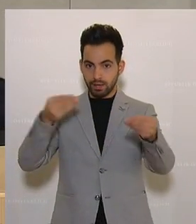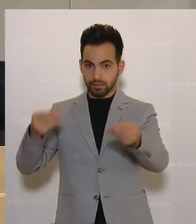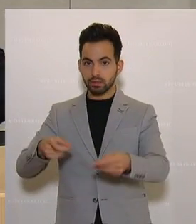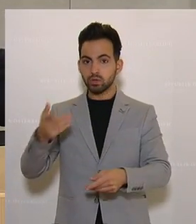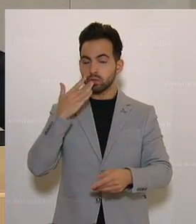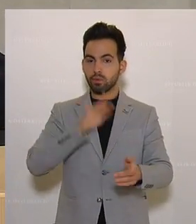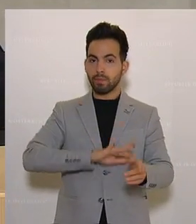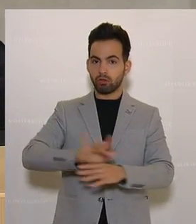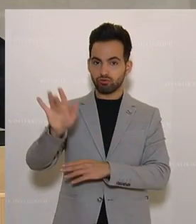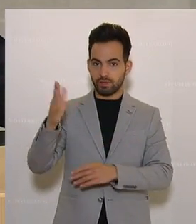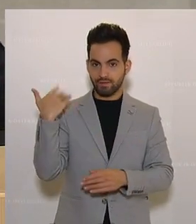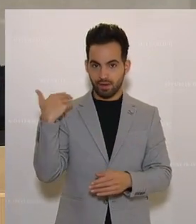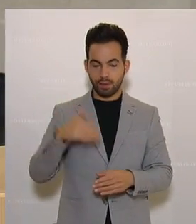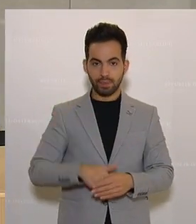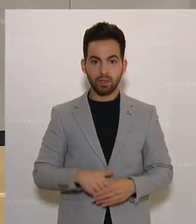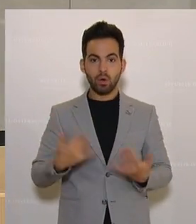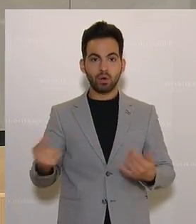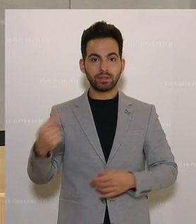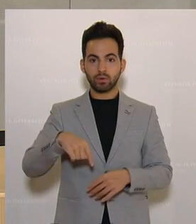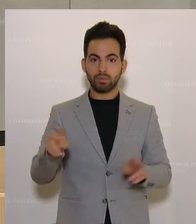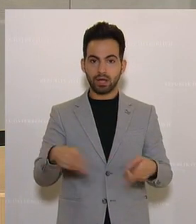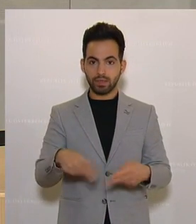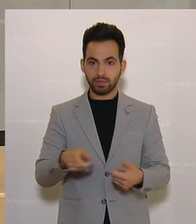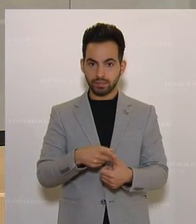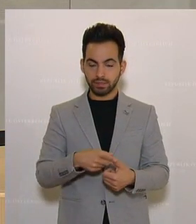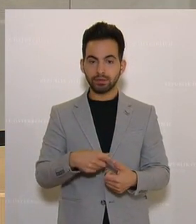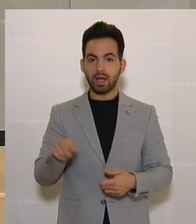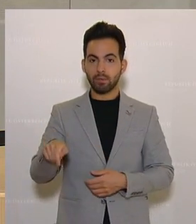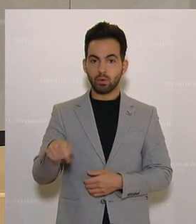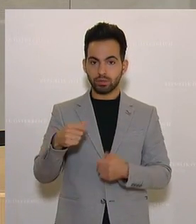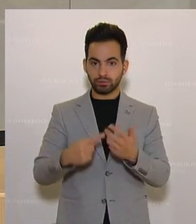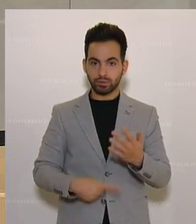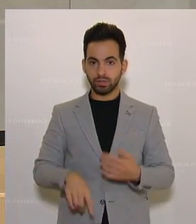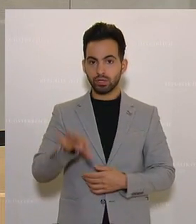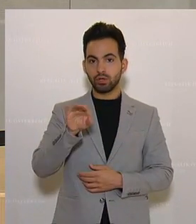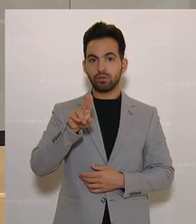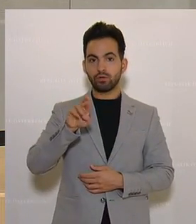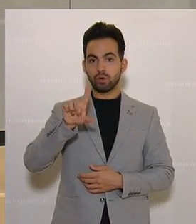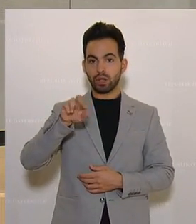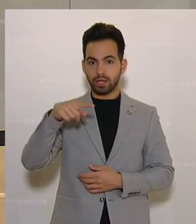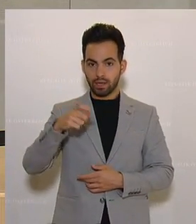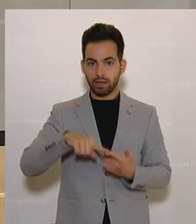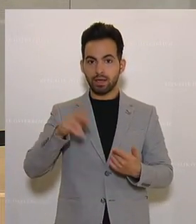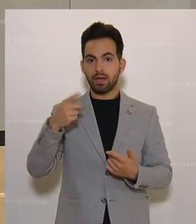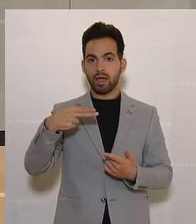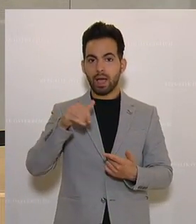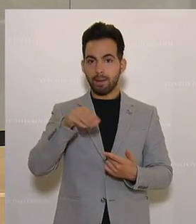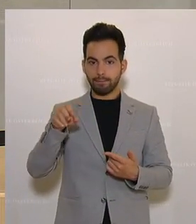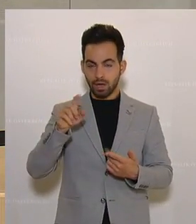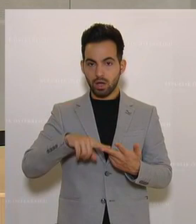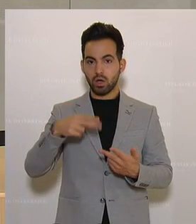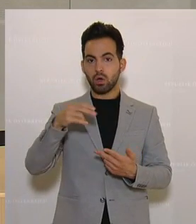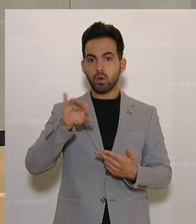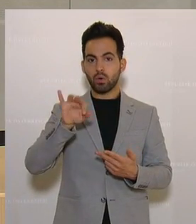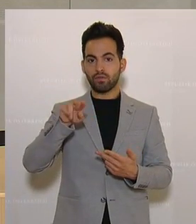wurden nicht beanstandet. Verhindert sind heute die Abgeordneten Führlinger, Michael Hammer, Johann